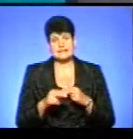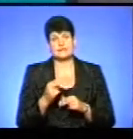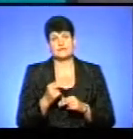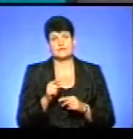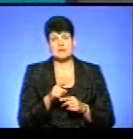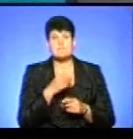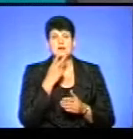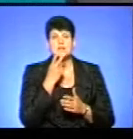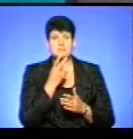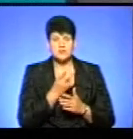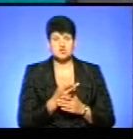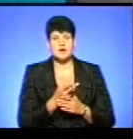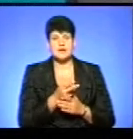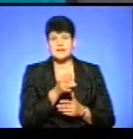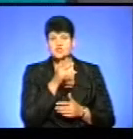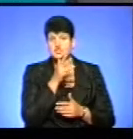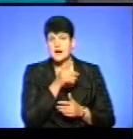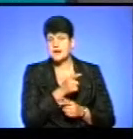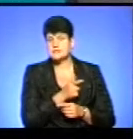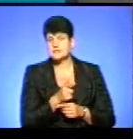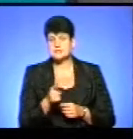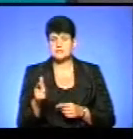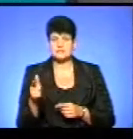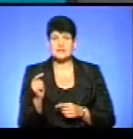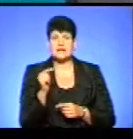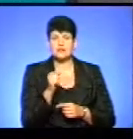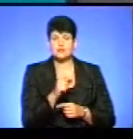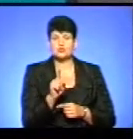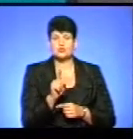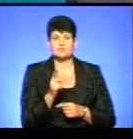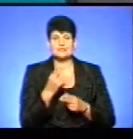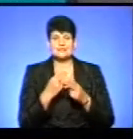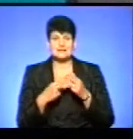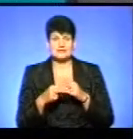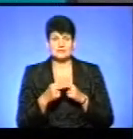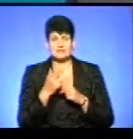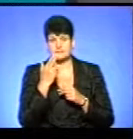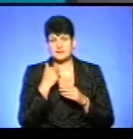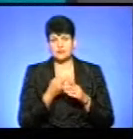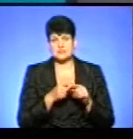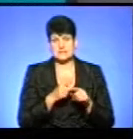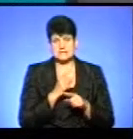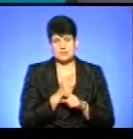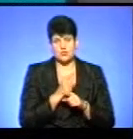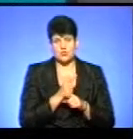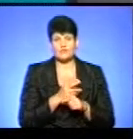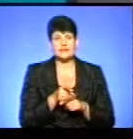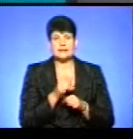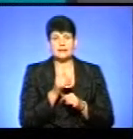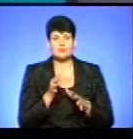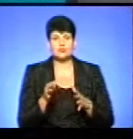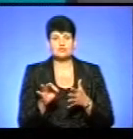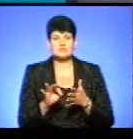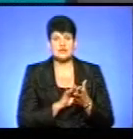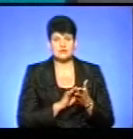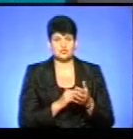передбачає якийсь час для того, аби цирки адаптувалися до даної заборони. Вони не мусять вже